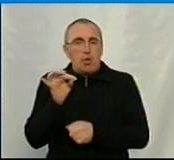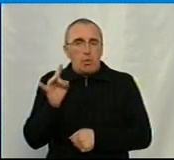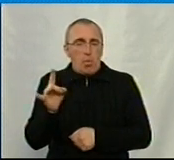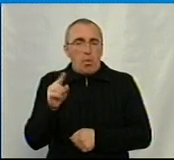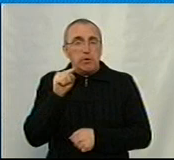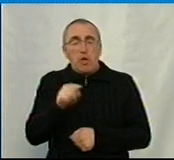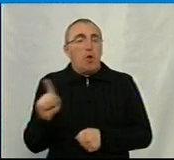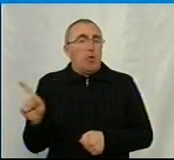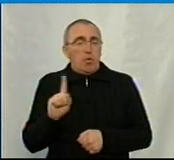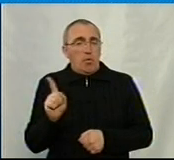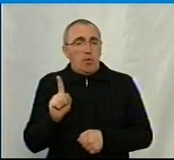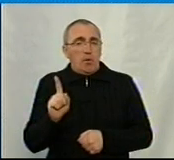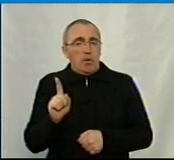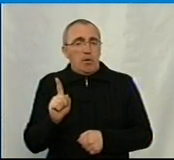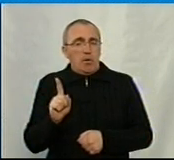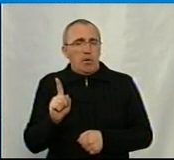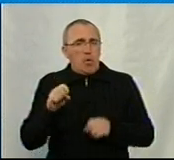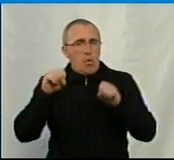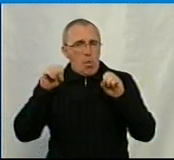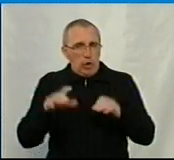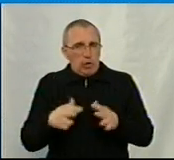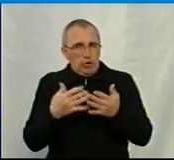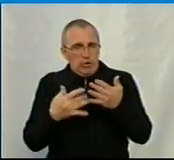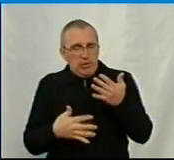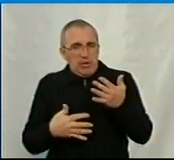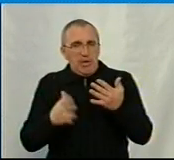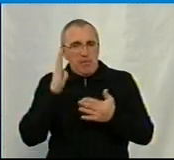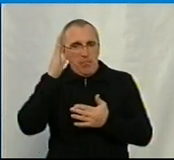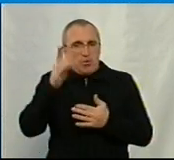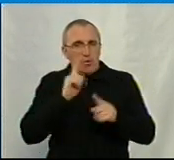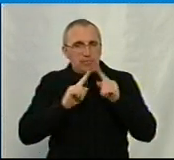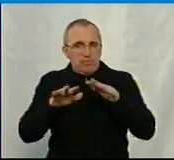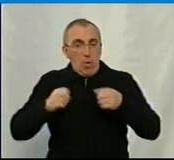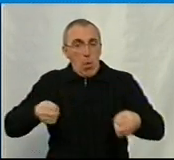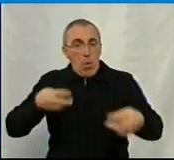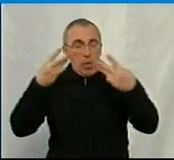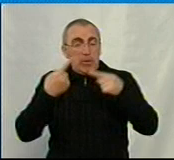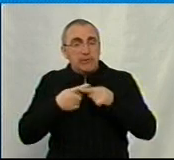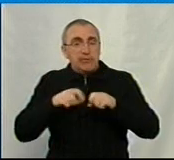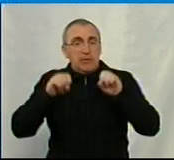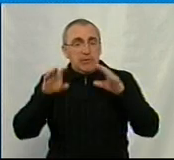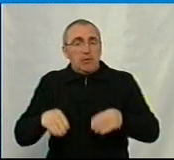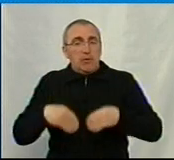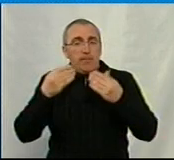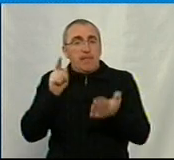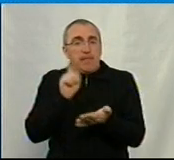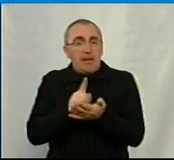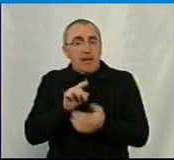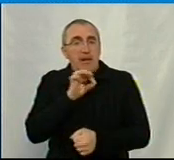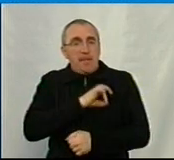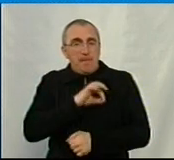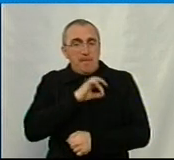про одне з рішень майбутнього засідання сесії онлайн, це рішення про надання податкових пільг